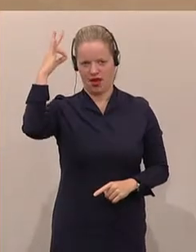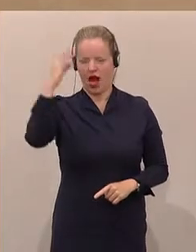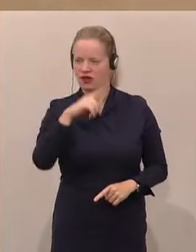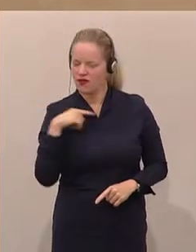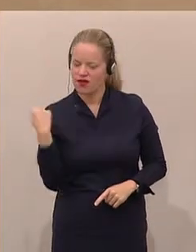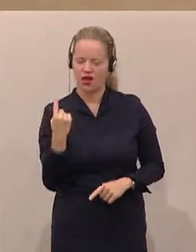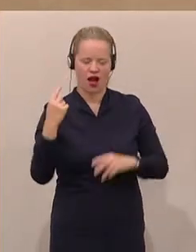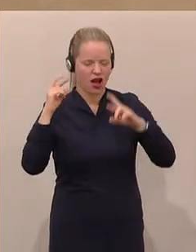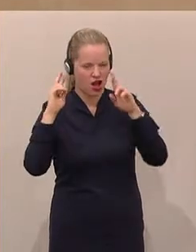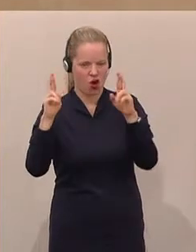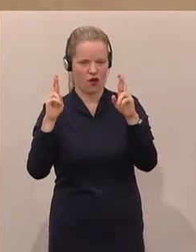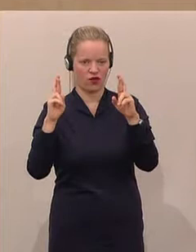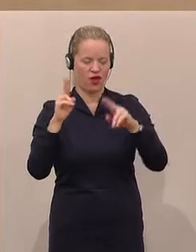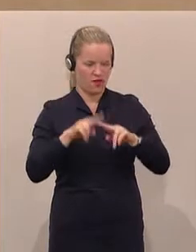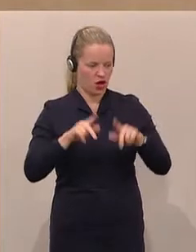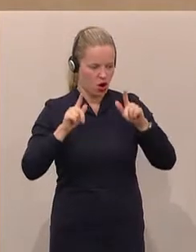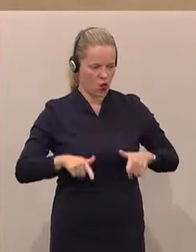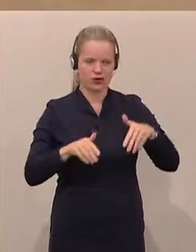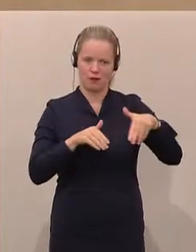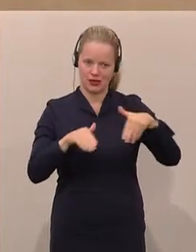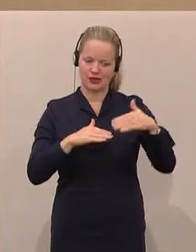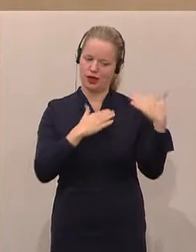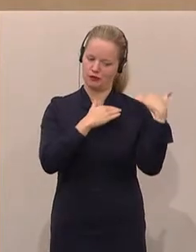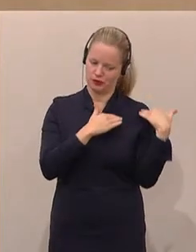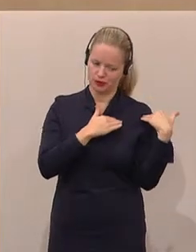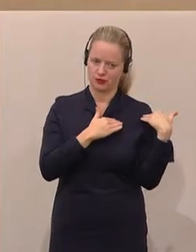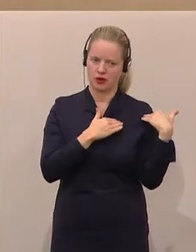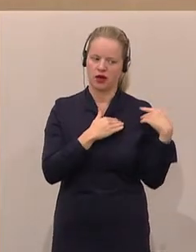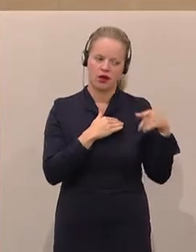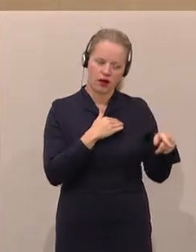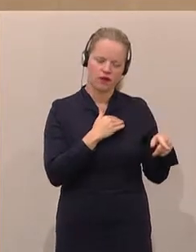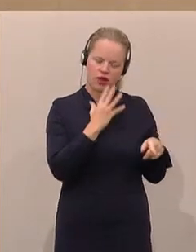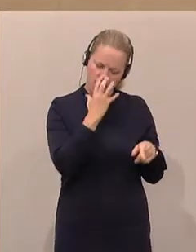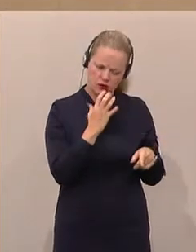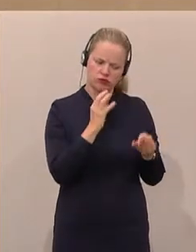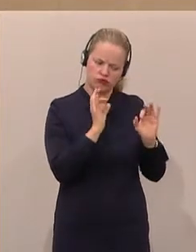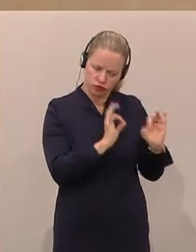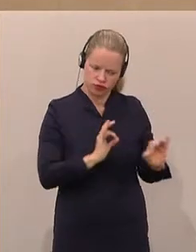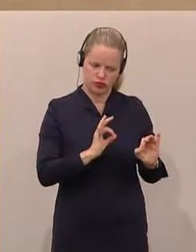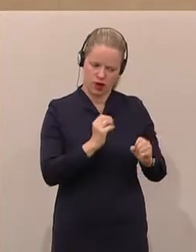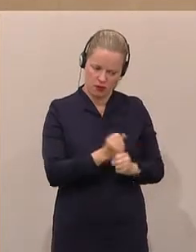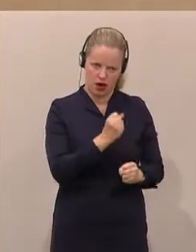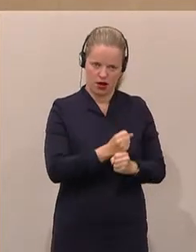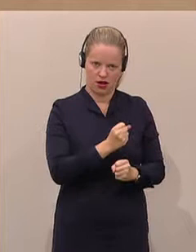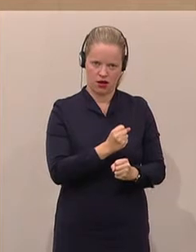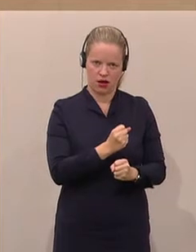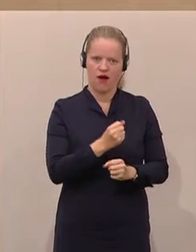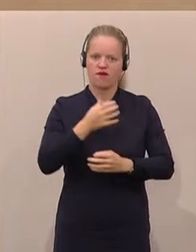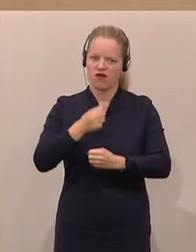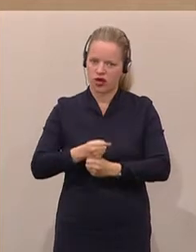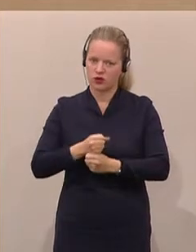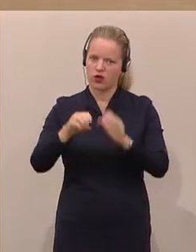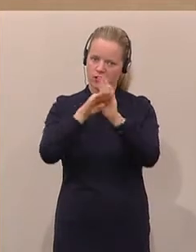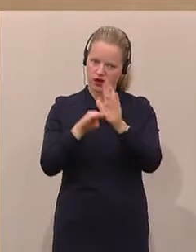Ihr Amt als Minister gewissenhaft ausüben werden, unsere Gesetze und unsere Verfassung achten werden.